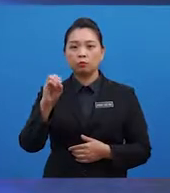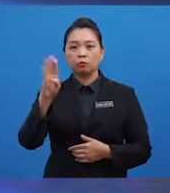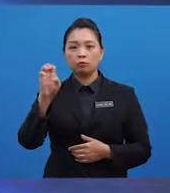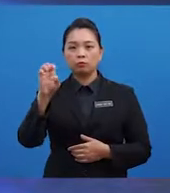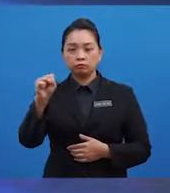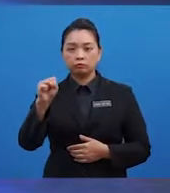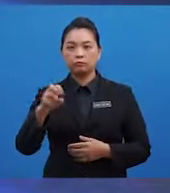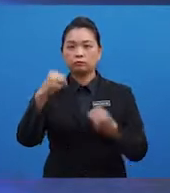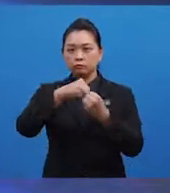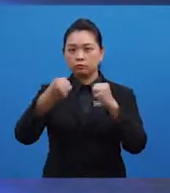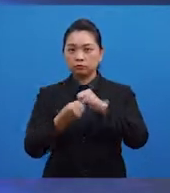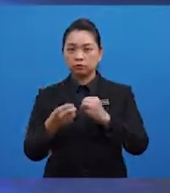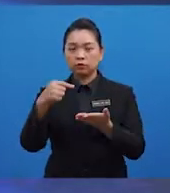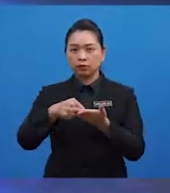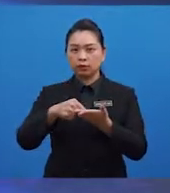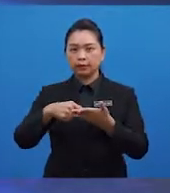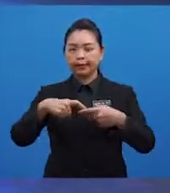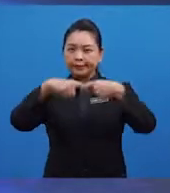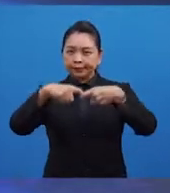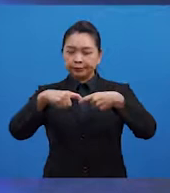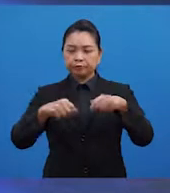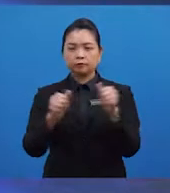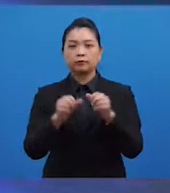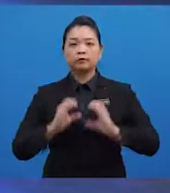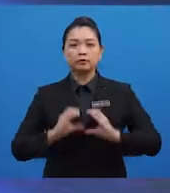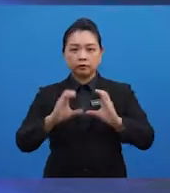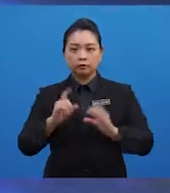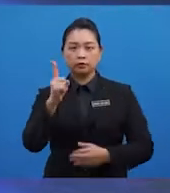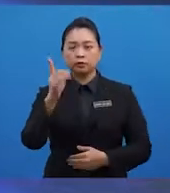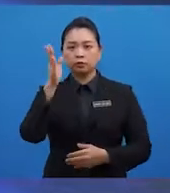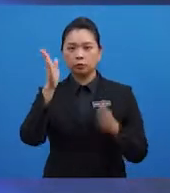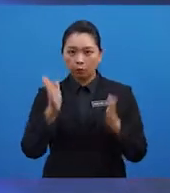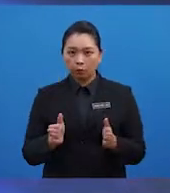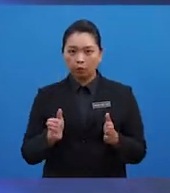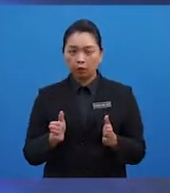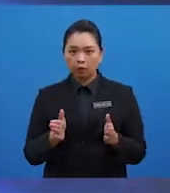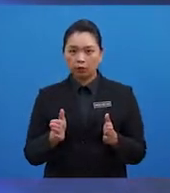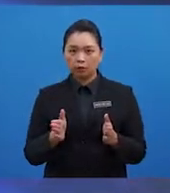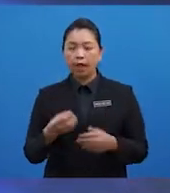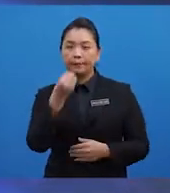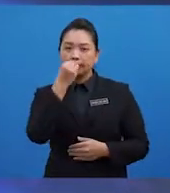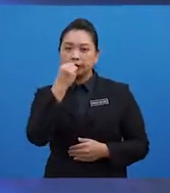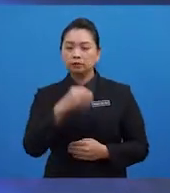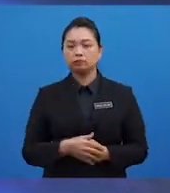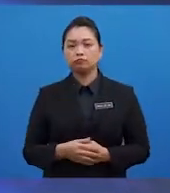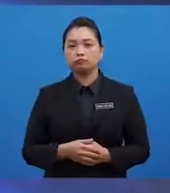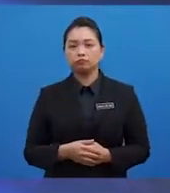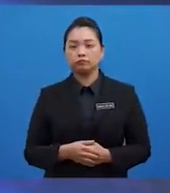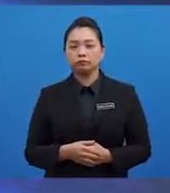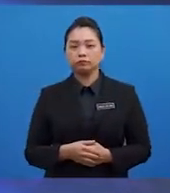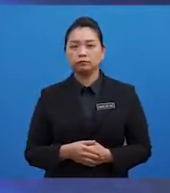Permasalahan ini berkaitan dengan cara seseorang itu menentukan pemakanan berdasarkan